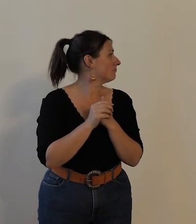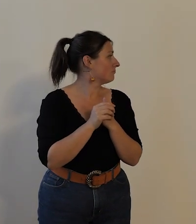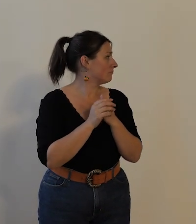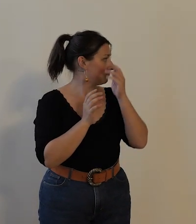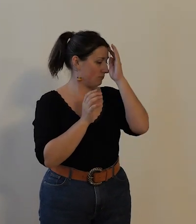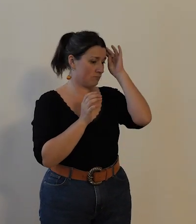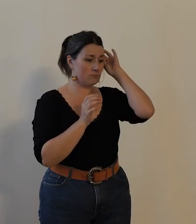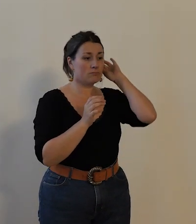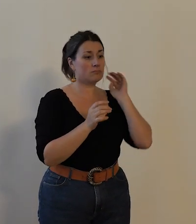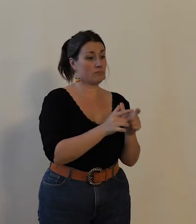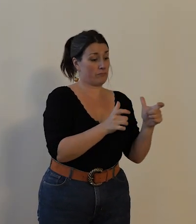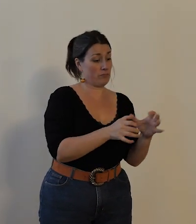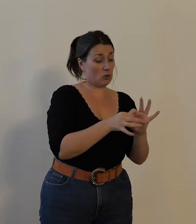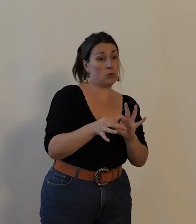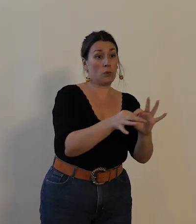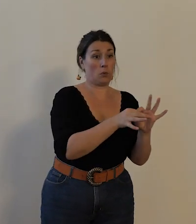l'union